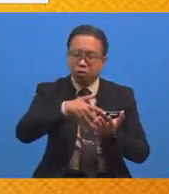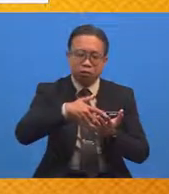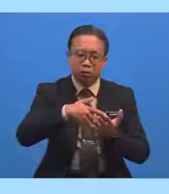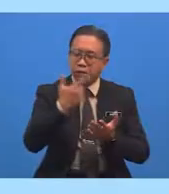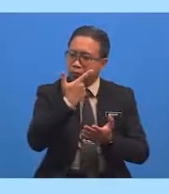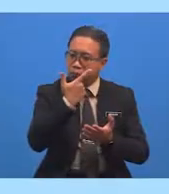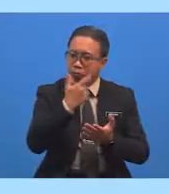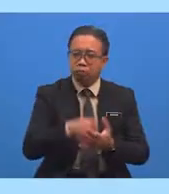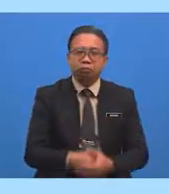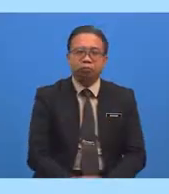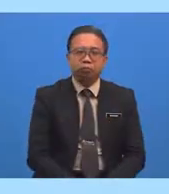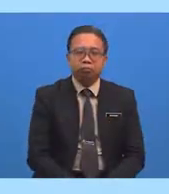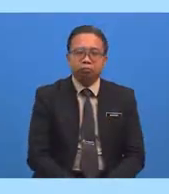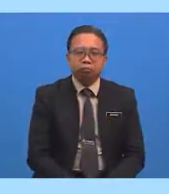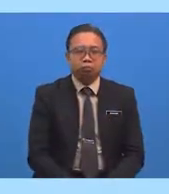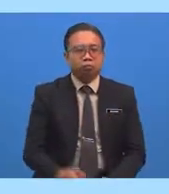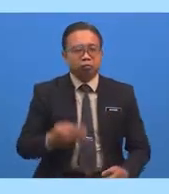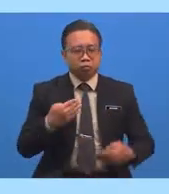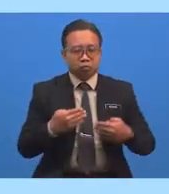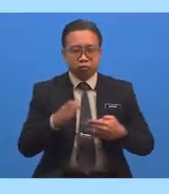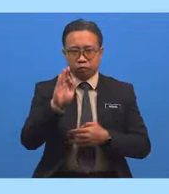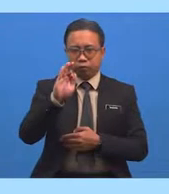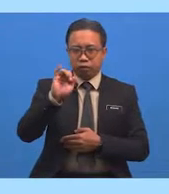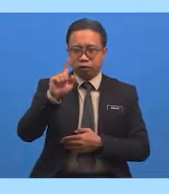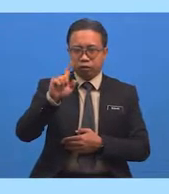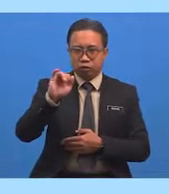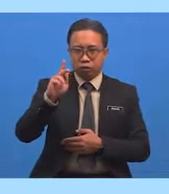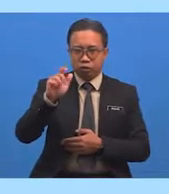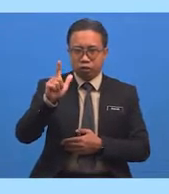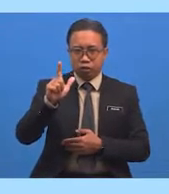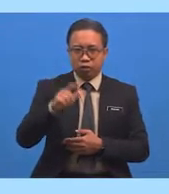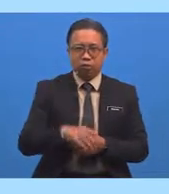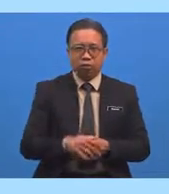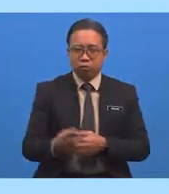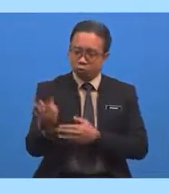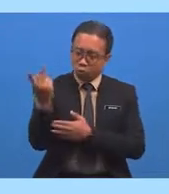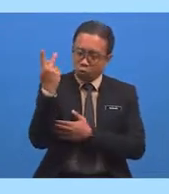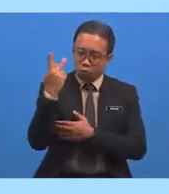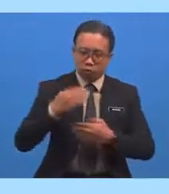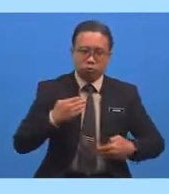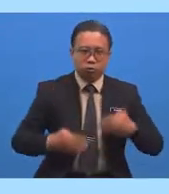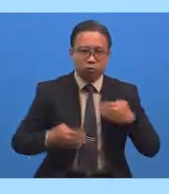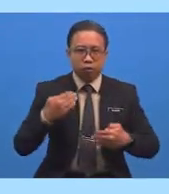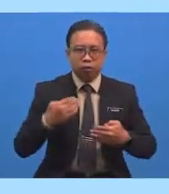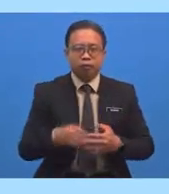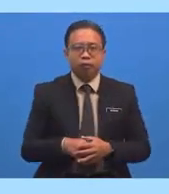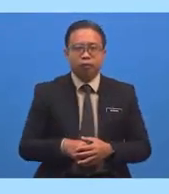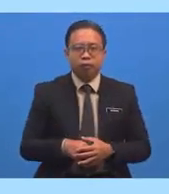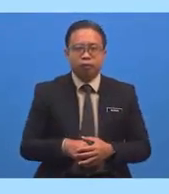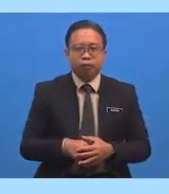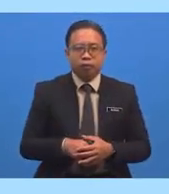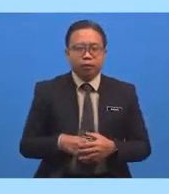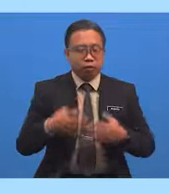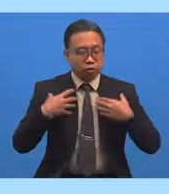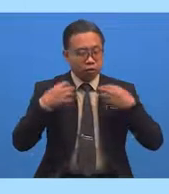Fizikal Bermaksud Dari Segi Kekuatan Tubuh Badan Kita Dari Segi